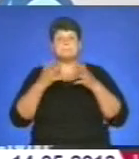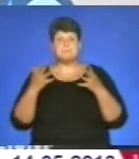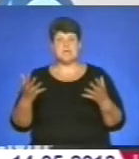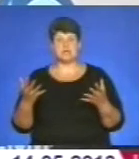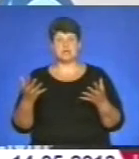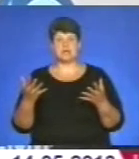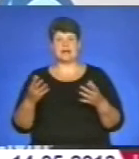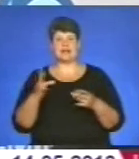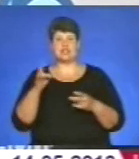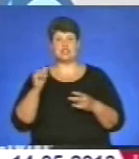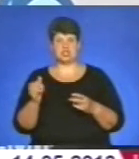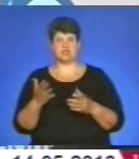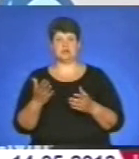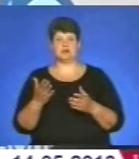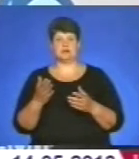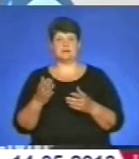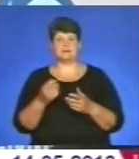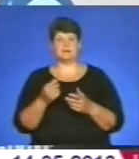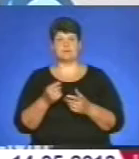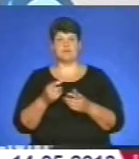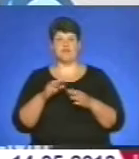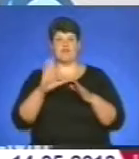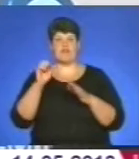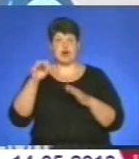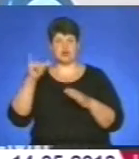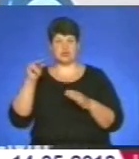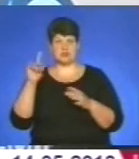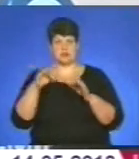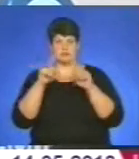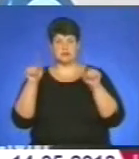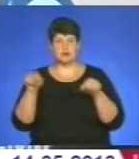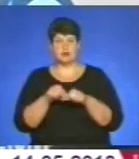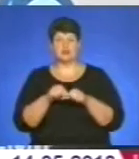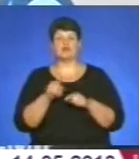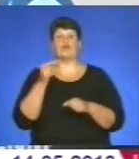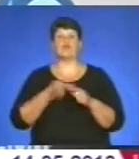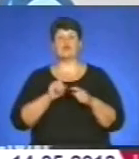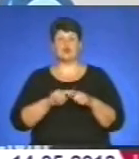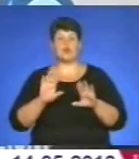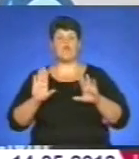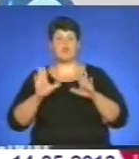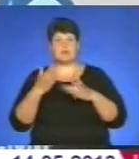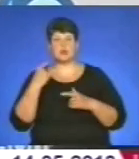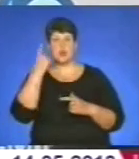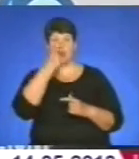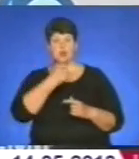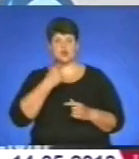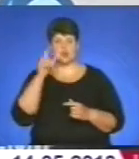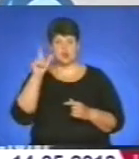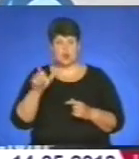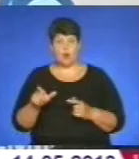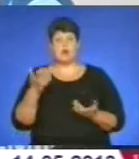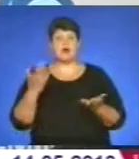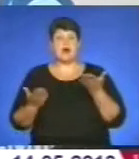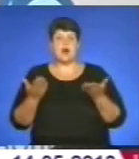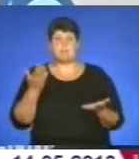ніж максимальна вартість ваучера, то в даному випадку особа або